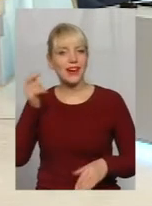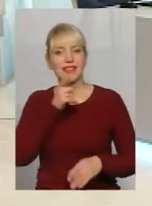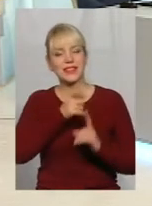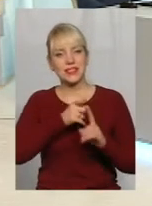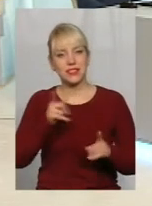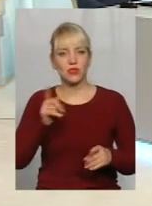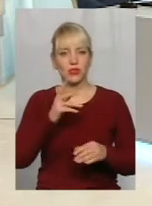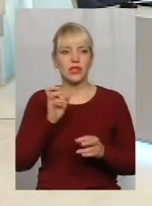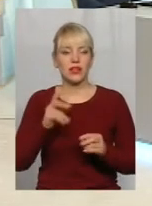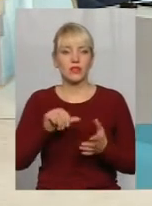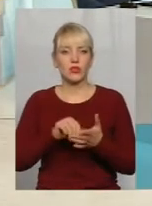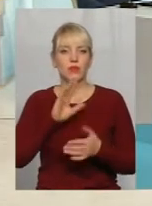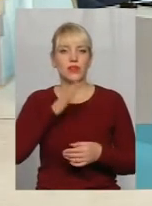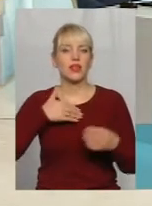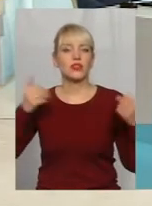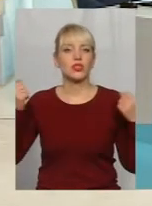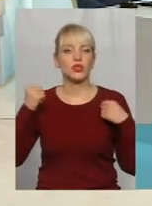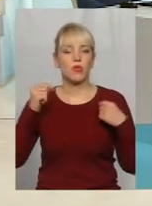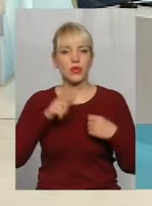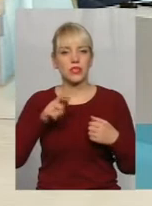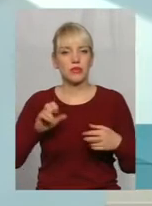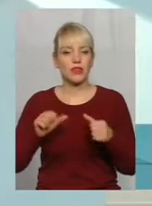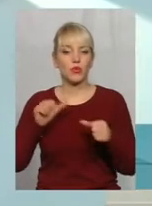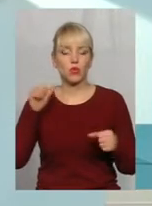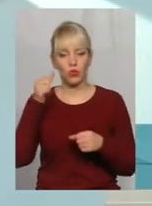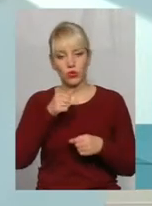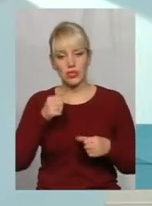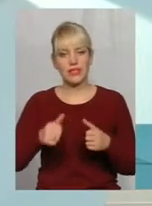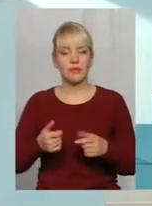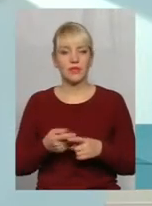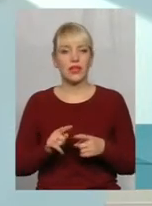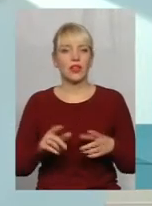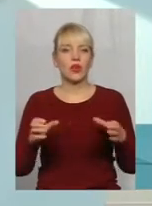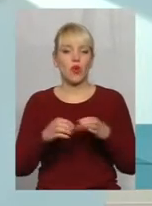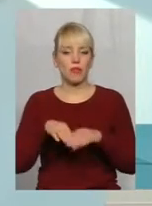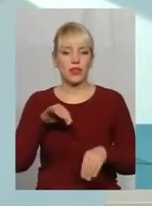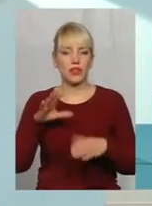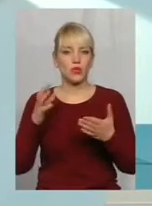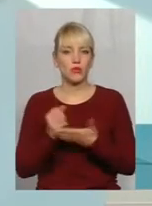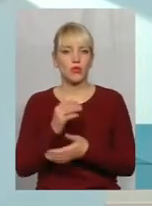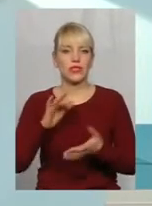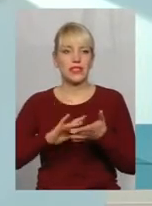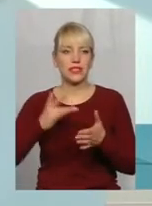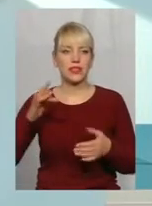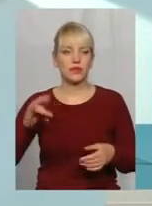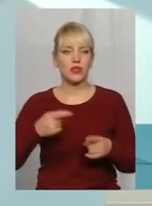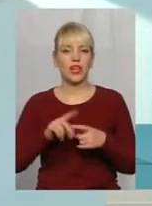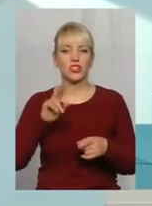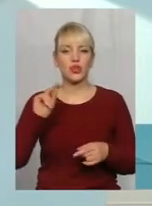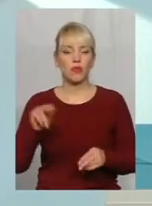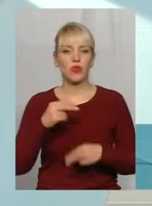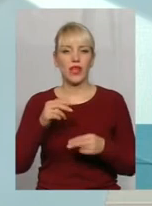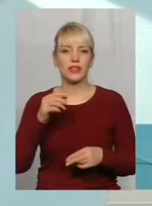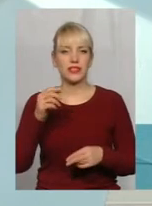наші спортсмени, то в минулому році естафетна команда здобула срібло на чемпіонаті світу з біатлону, жіноча.